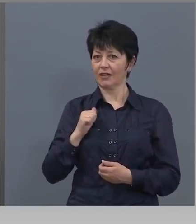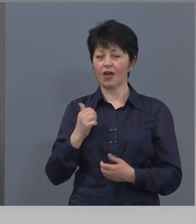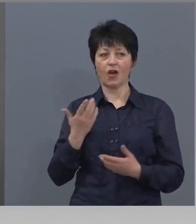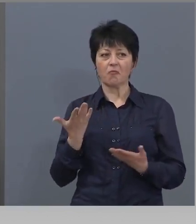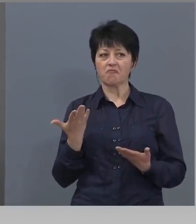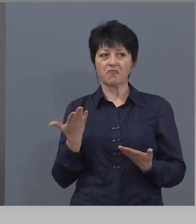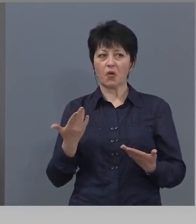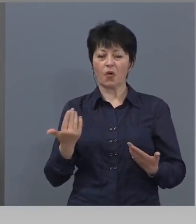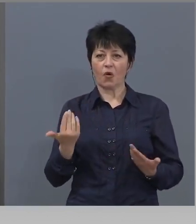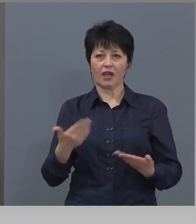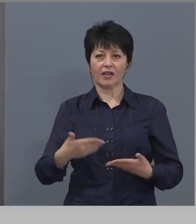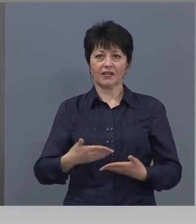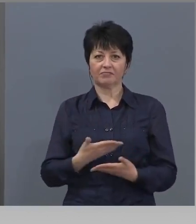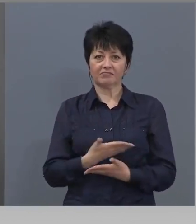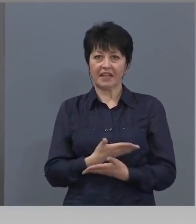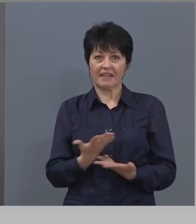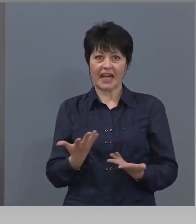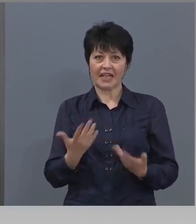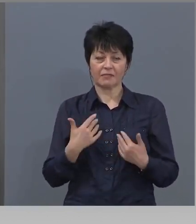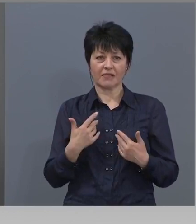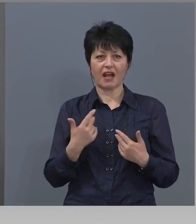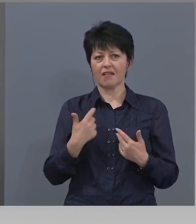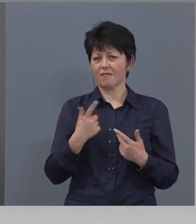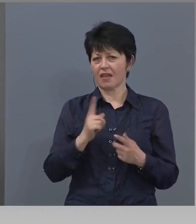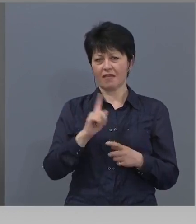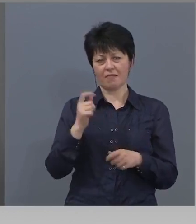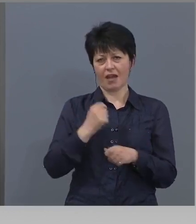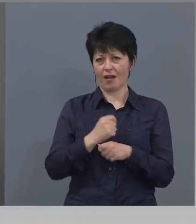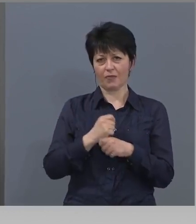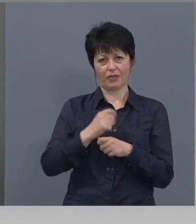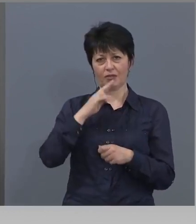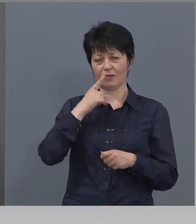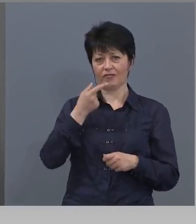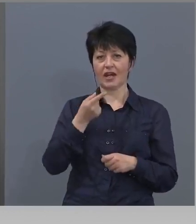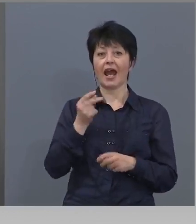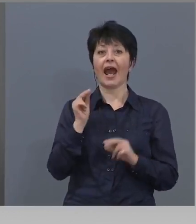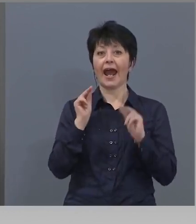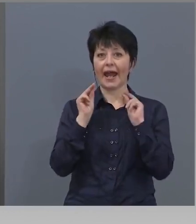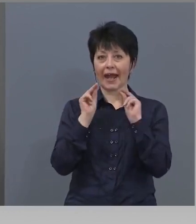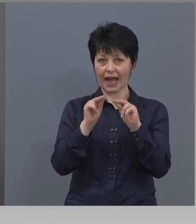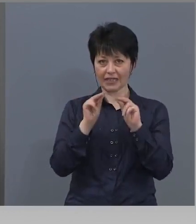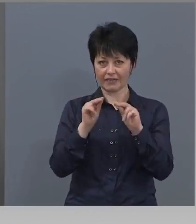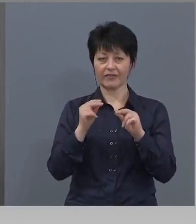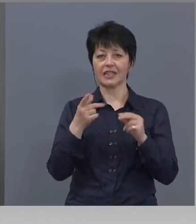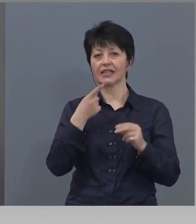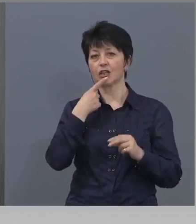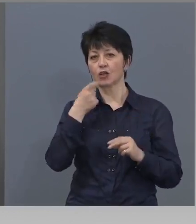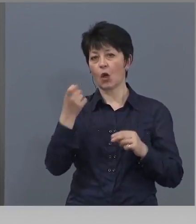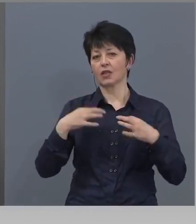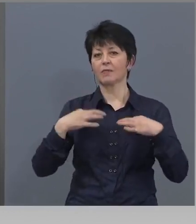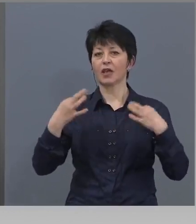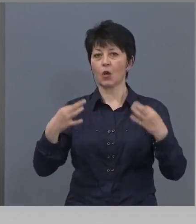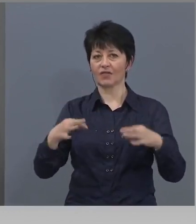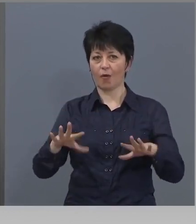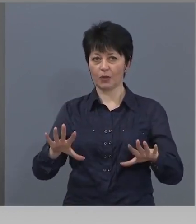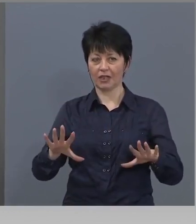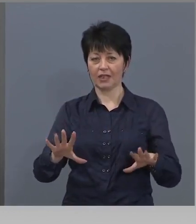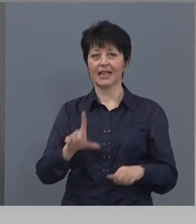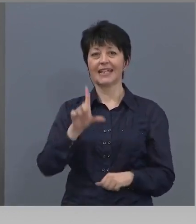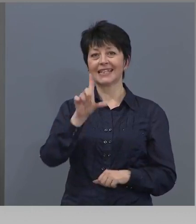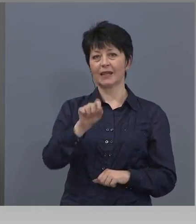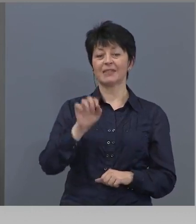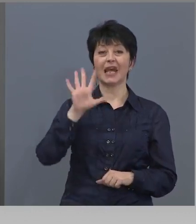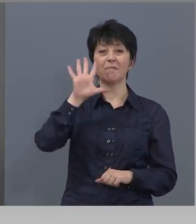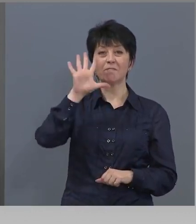какви интереси защитава, нито ми е работа да отговаря. Казах ви, защо ги освободих. 75